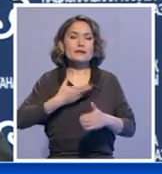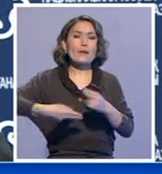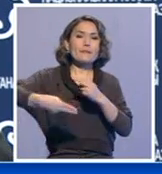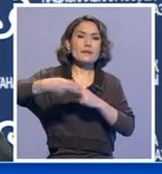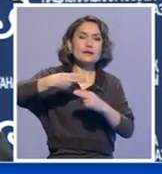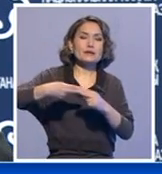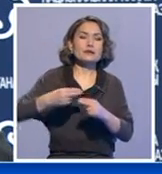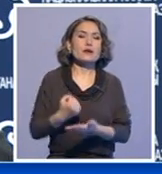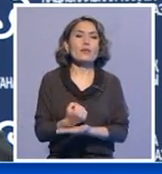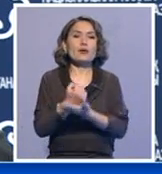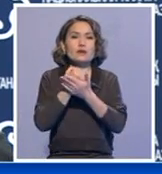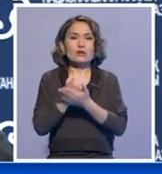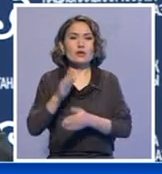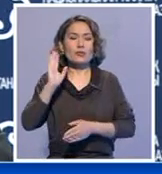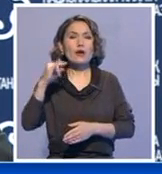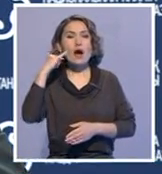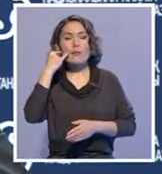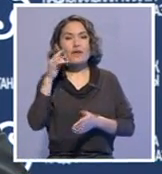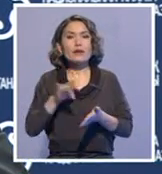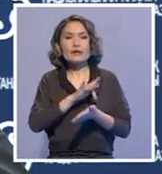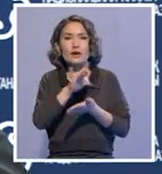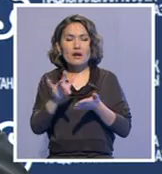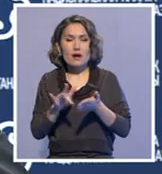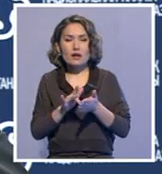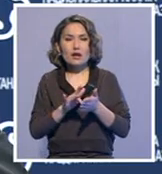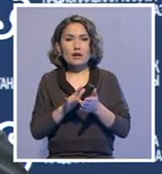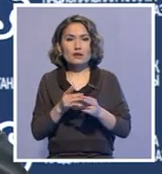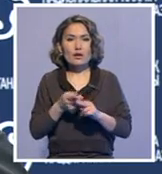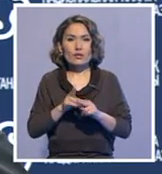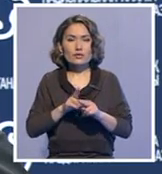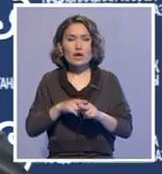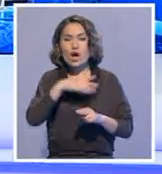Ақшаны, мысалы, Павладар облысында 12 айтын кейін Ақшаны аударған.